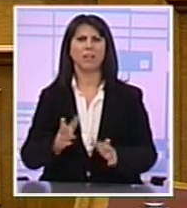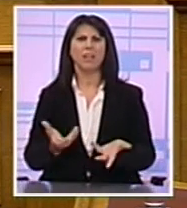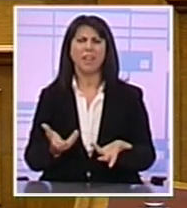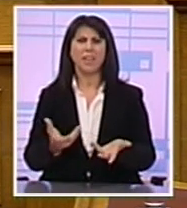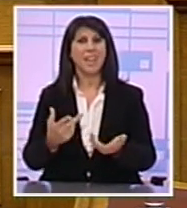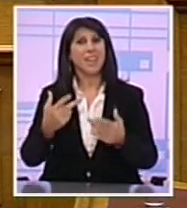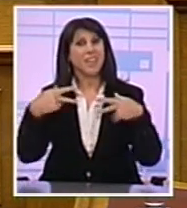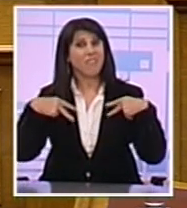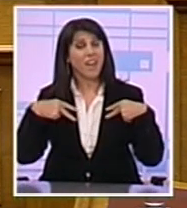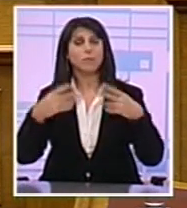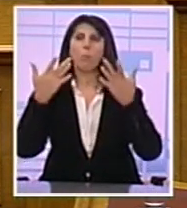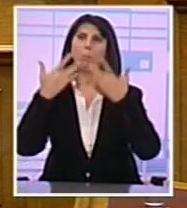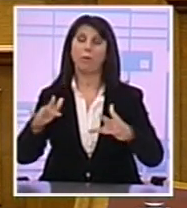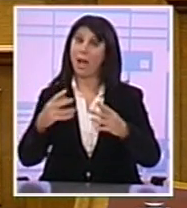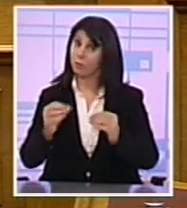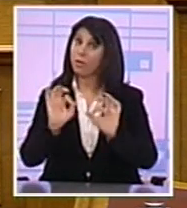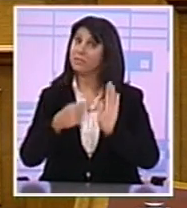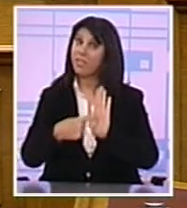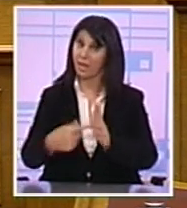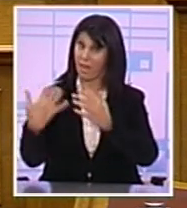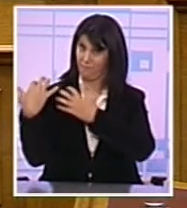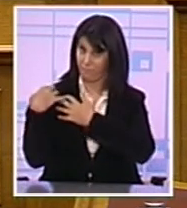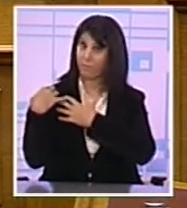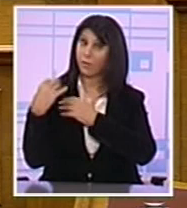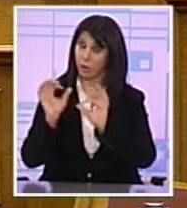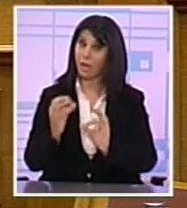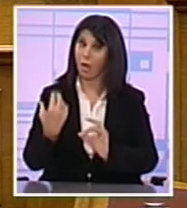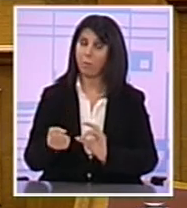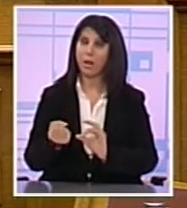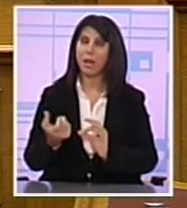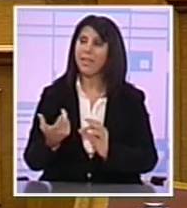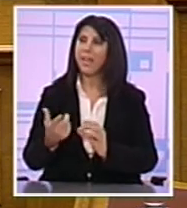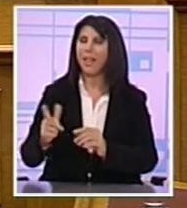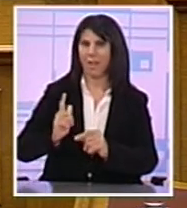υπεύθυνο αυτό Υπάρχει κάποια έτοιμη κυβέρνηση που περιμένει